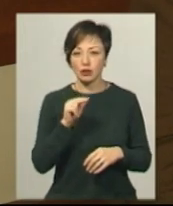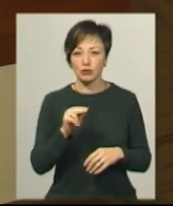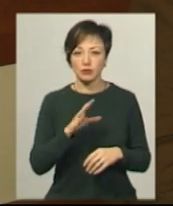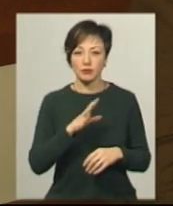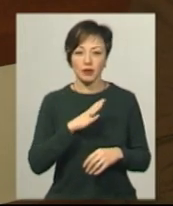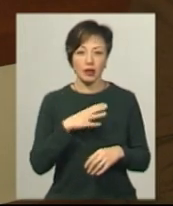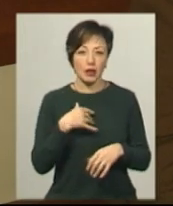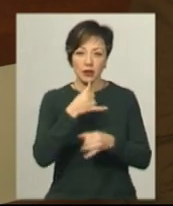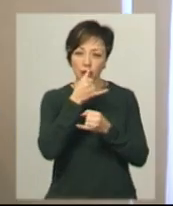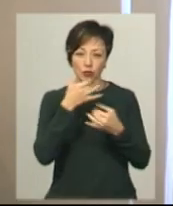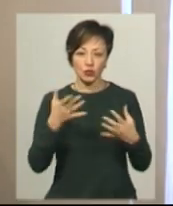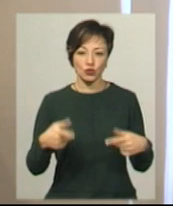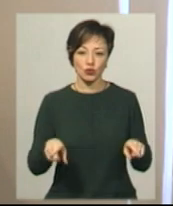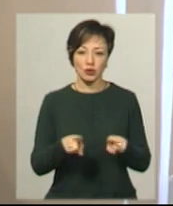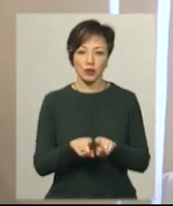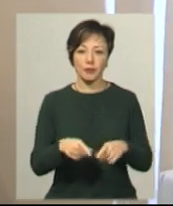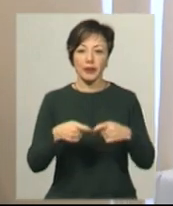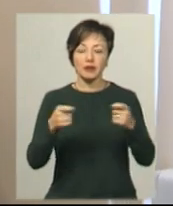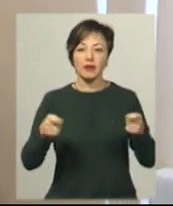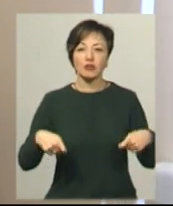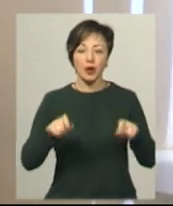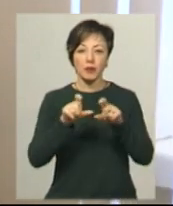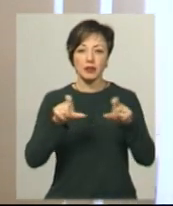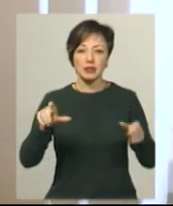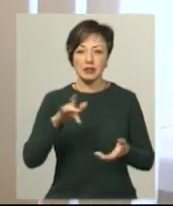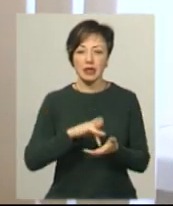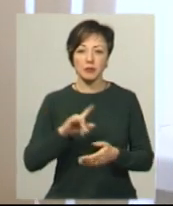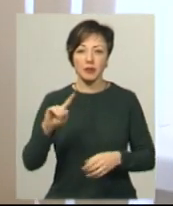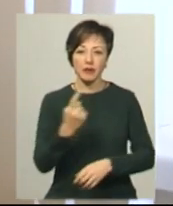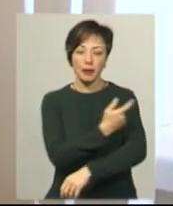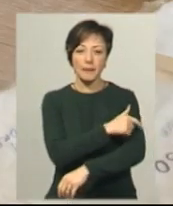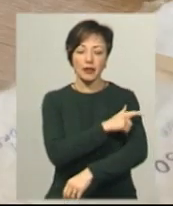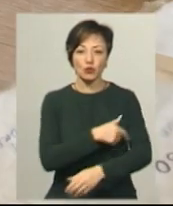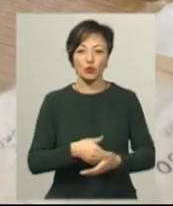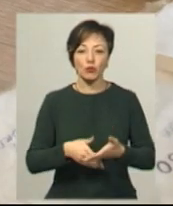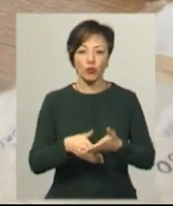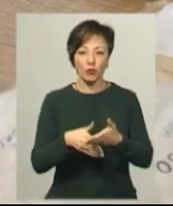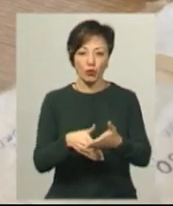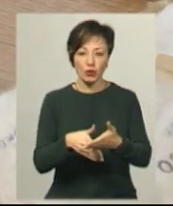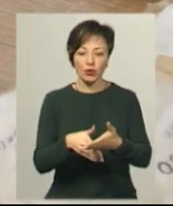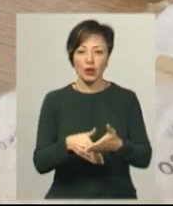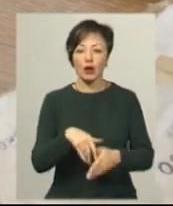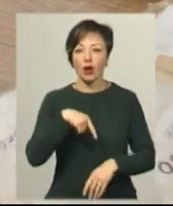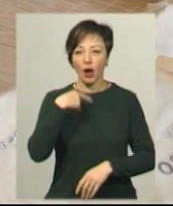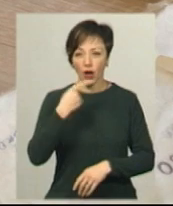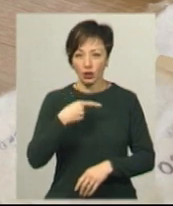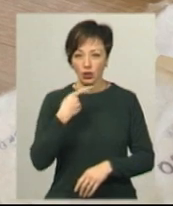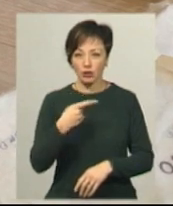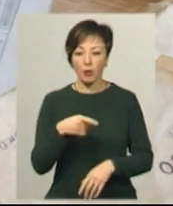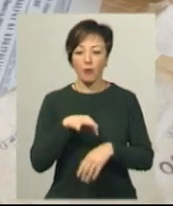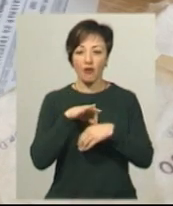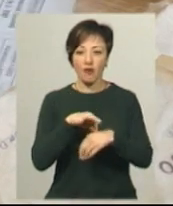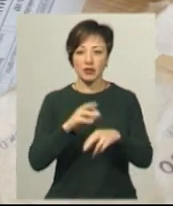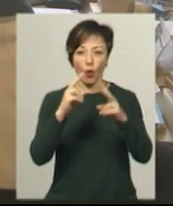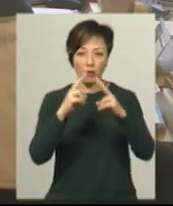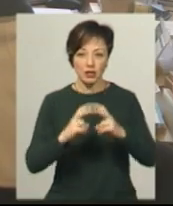Я не можу так. Завідувачий амбулаторію центру первинної медико-санітарної допомоги Микола Фейчишин каже, пройти лабораторне